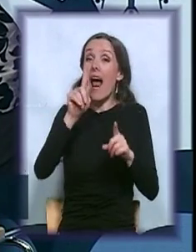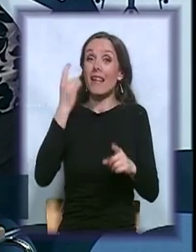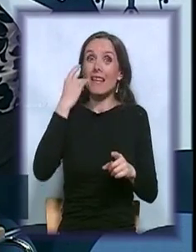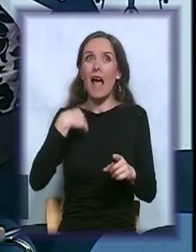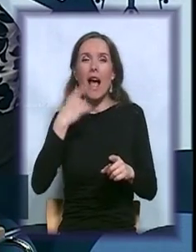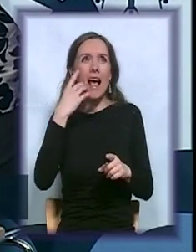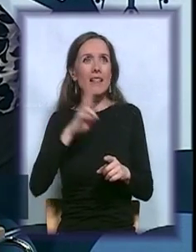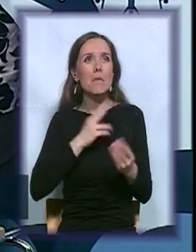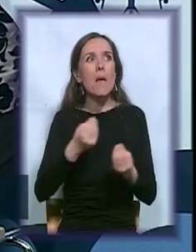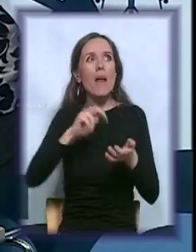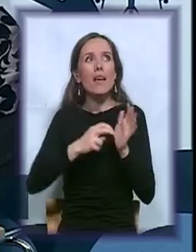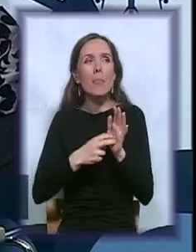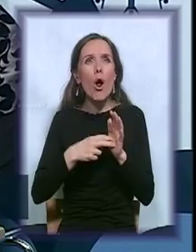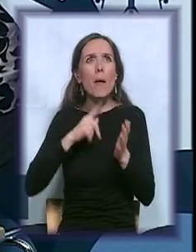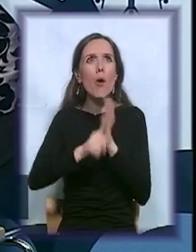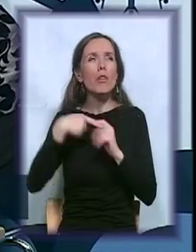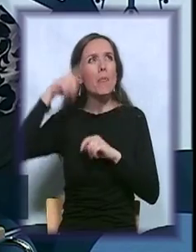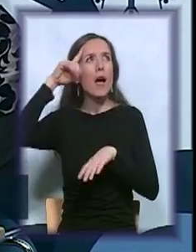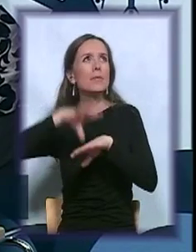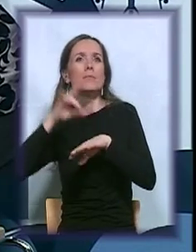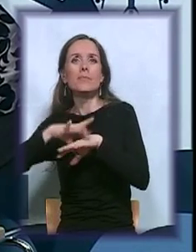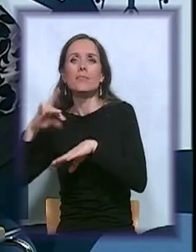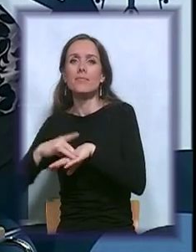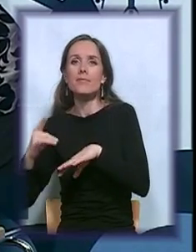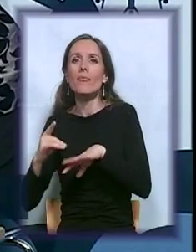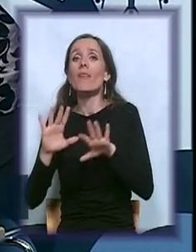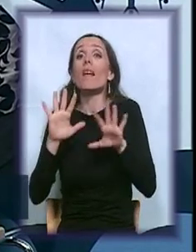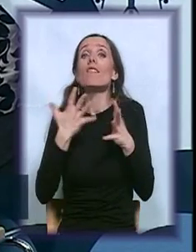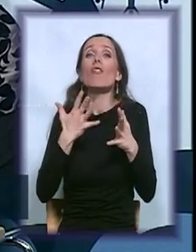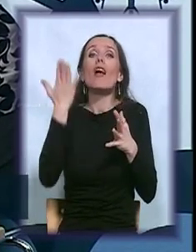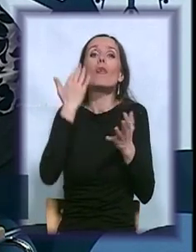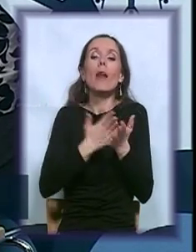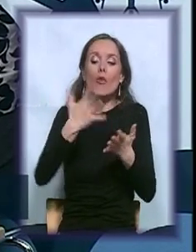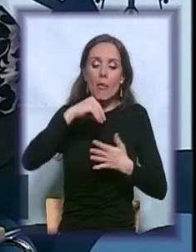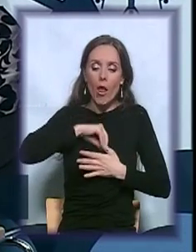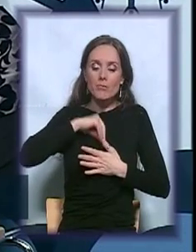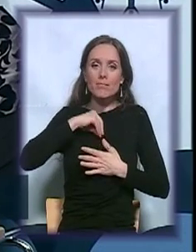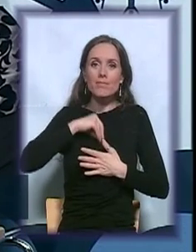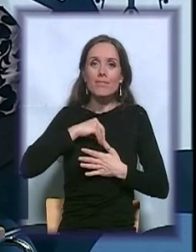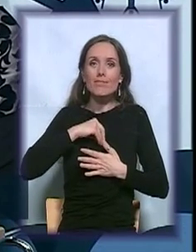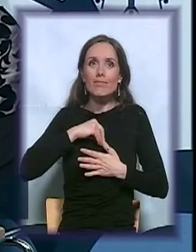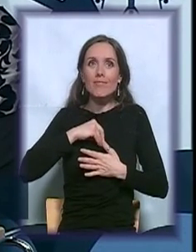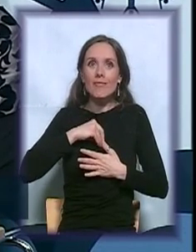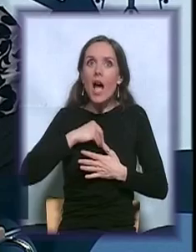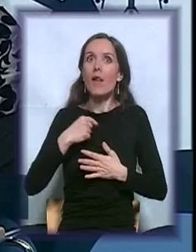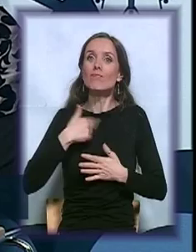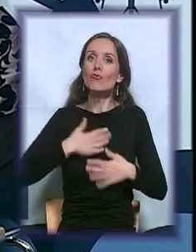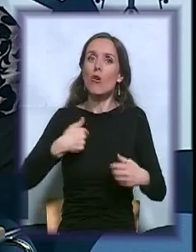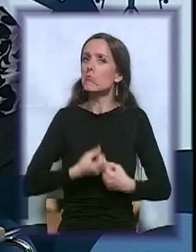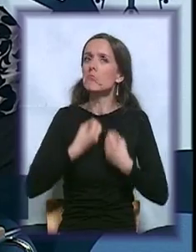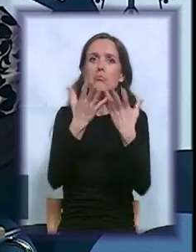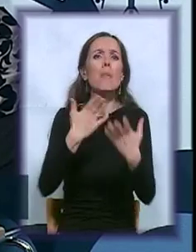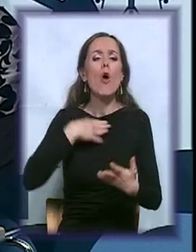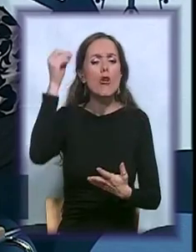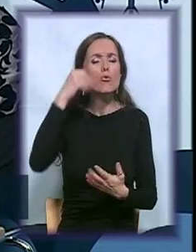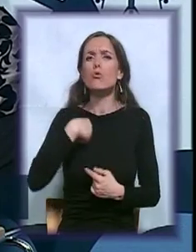znam, nešto me pokrene. Znate, takav sam. Vrlo to negdje čučalo je u meni da izađu i da pričam svoje iskustvo. Ja se ne sidim toga